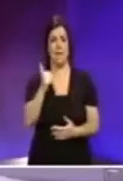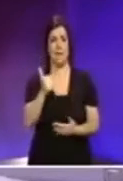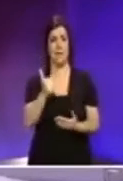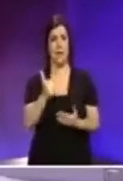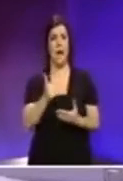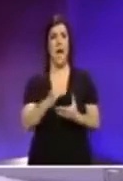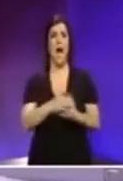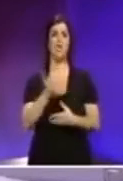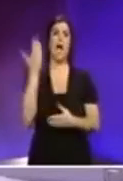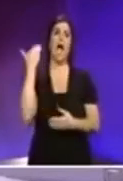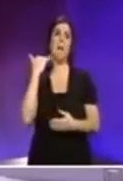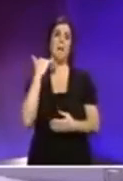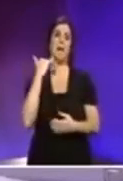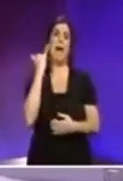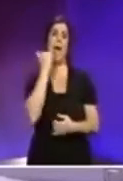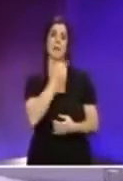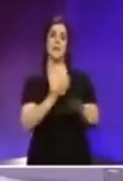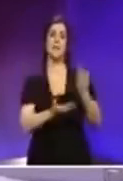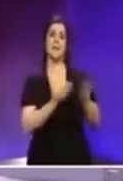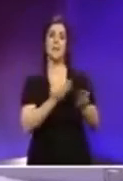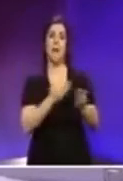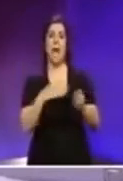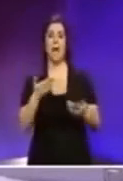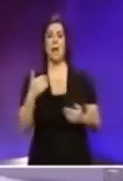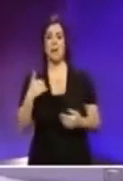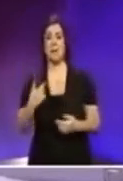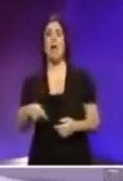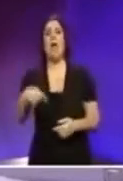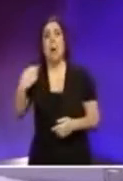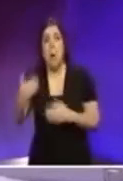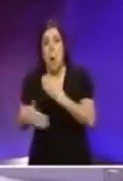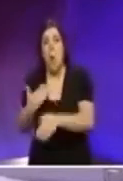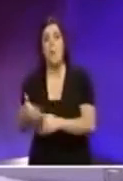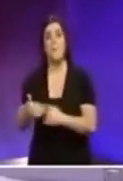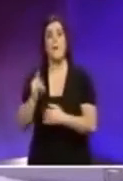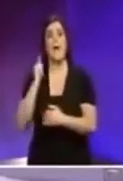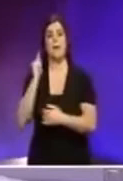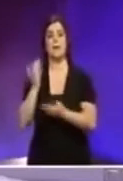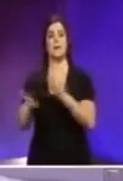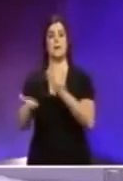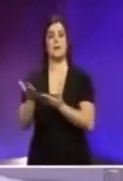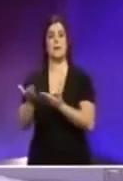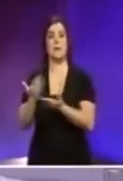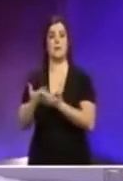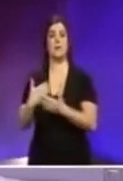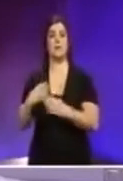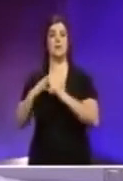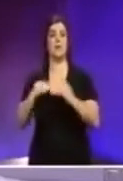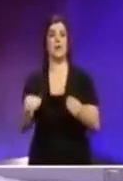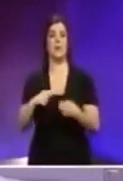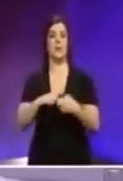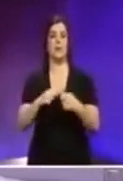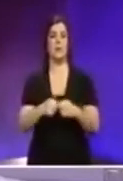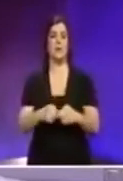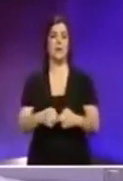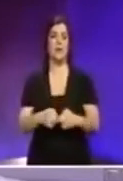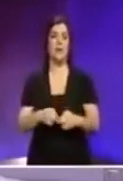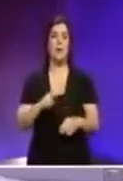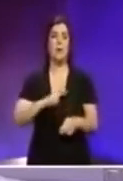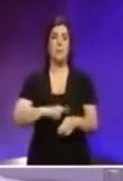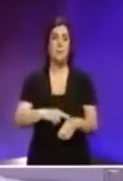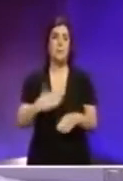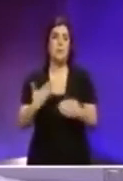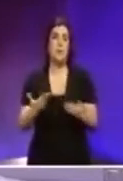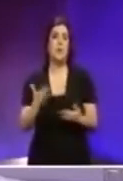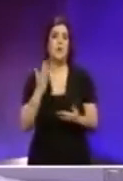inġustizji ta' li moddi nħol u inġustizji ġodda u għandar aġu jistajk unu veru kienem l-ombiżmen li għall li fl